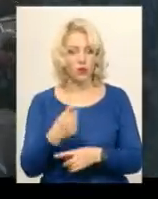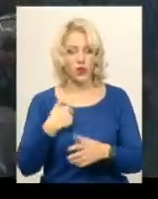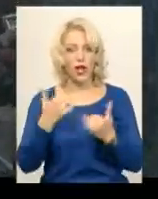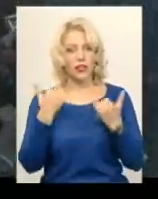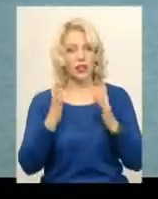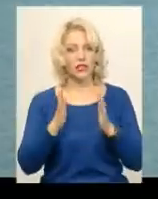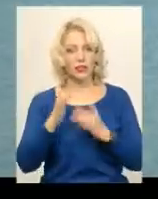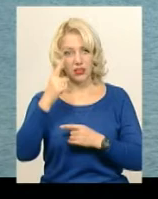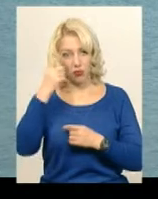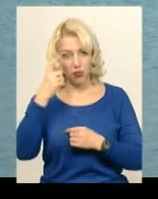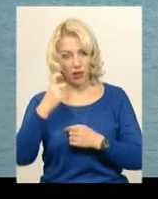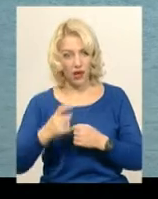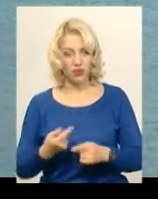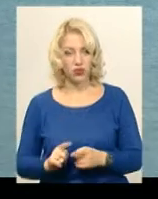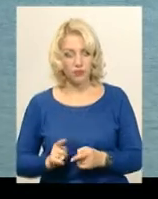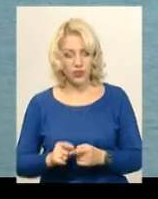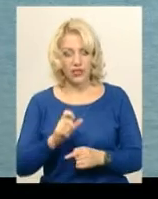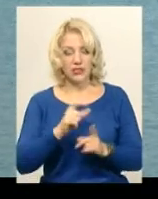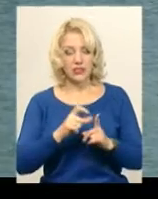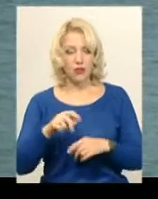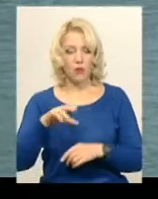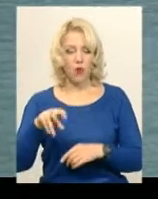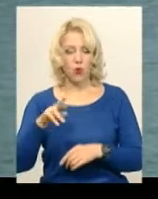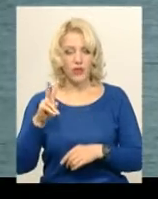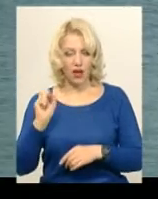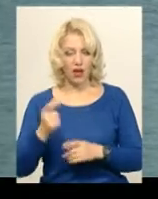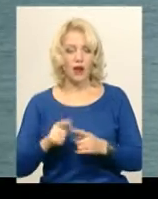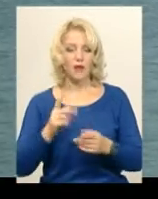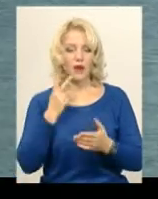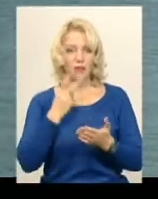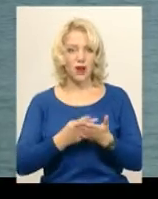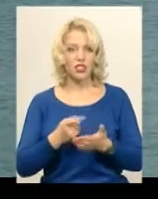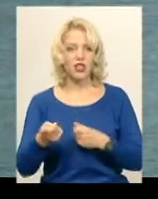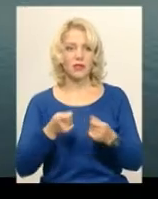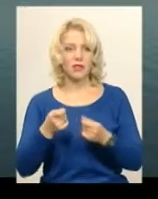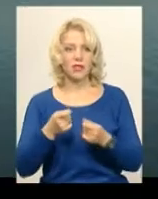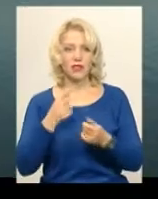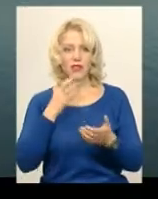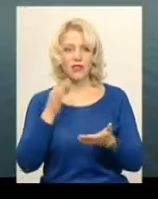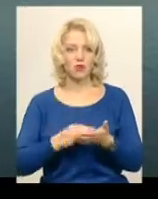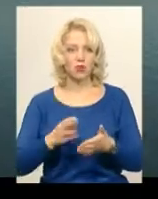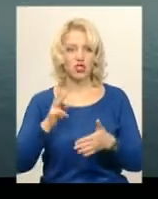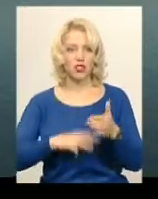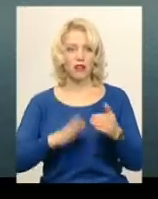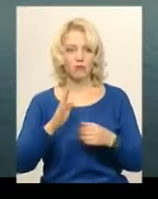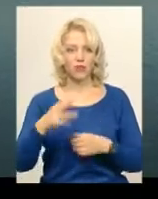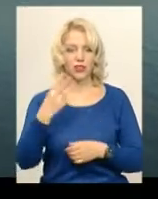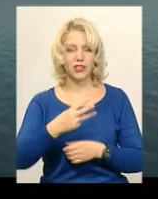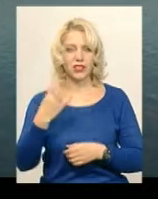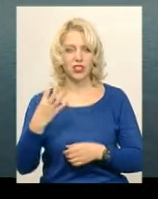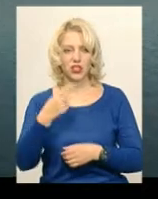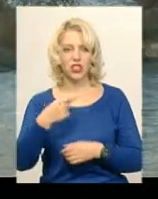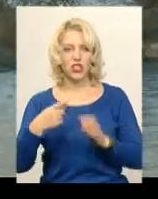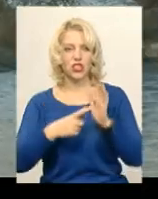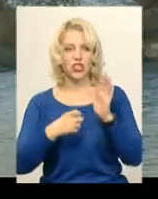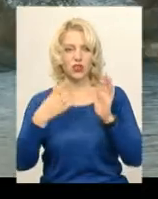Зі слів Андрія Полудняка, за порушення норм передбачена адміністративна відповідальність. Штраф сягатиме від 34 до